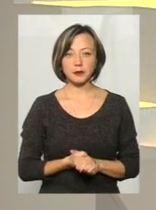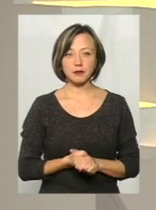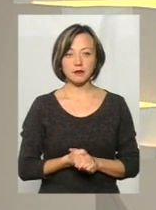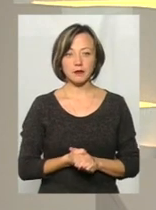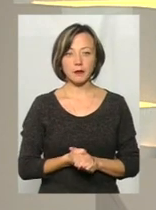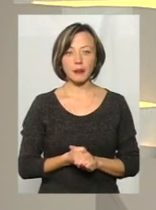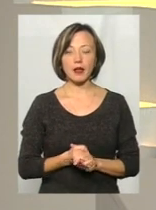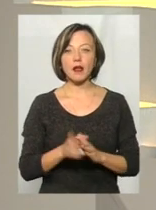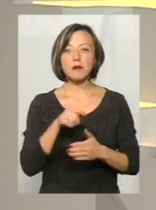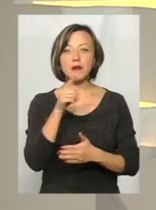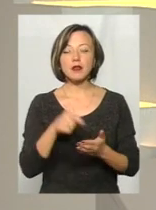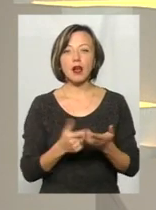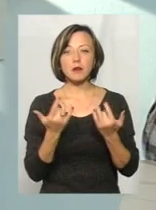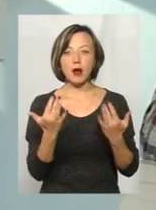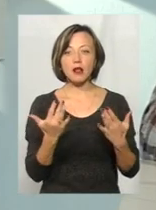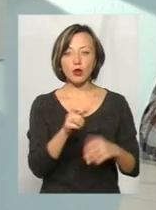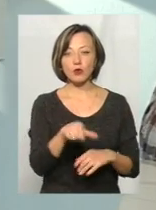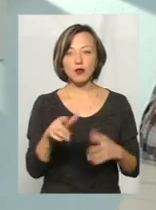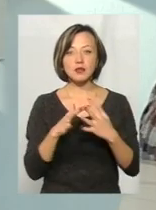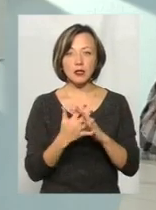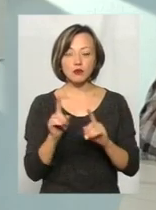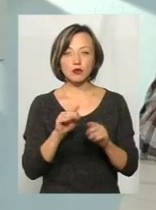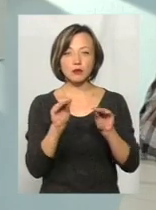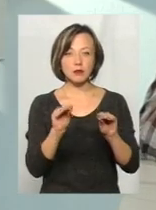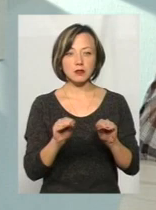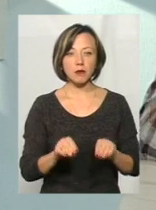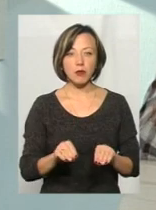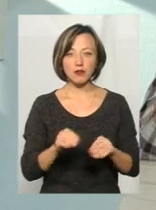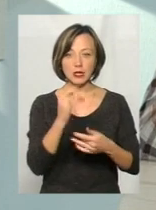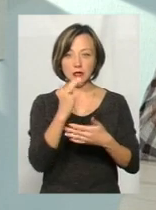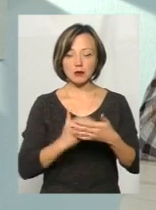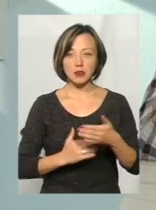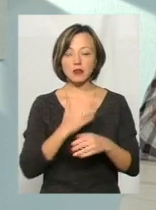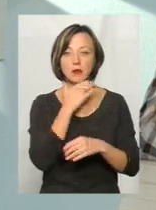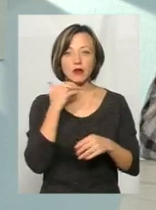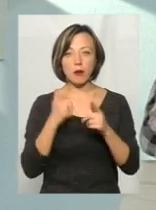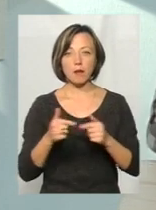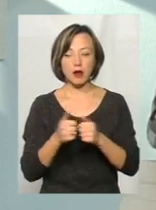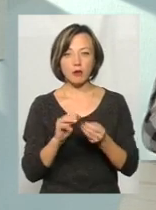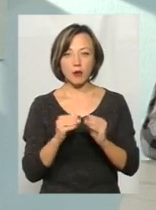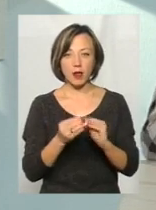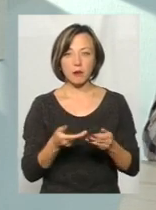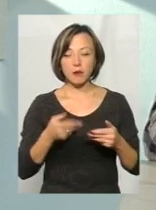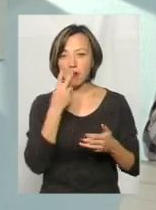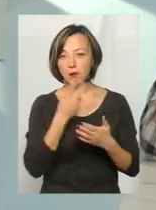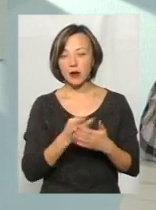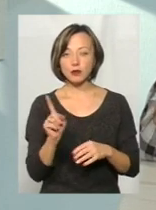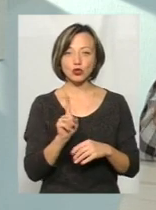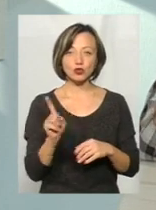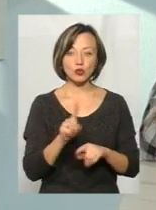питання, коли набрати людей на селі, навіть для того, щоб заповнити частково список, тобто для багатьох партій є проблеми. І ми бачили, що